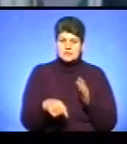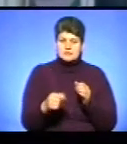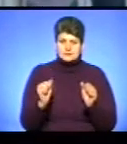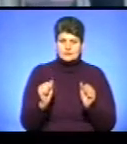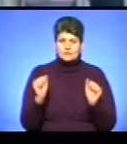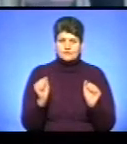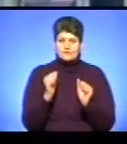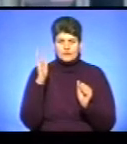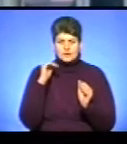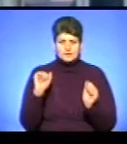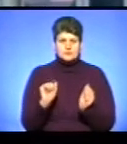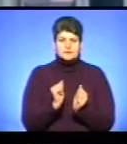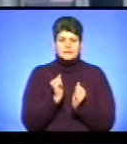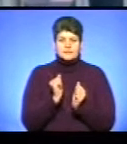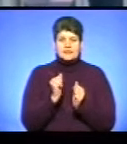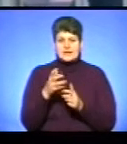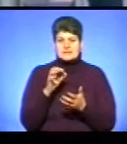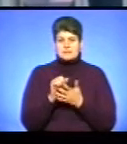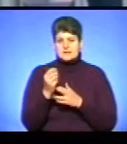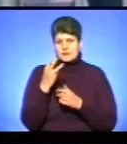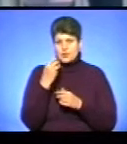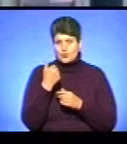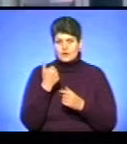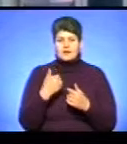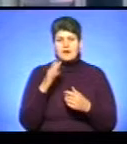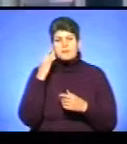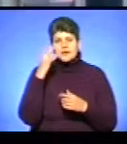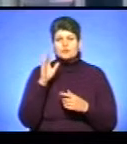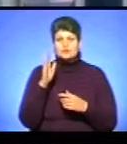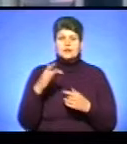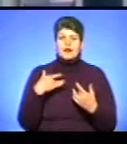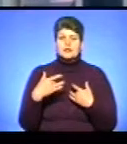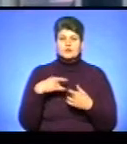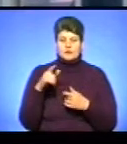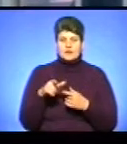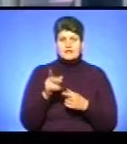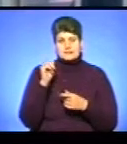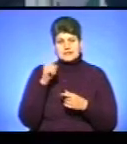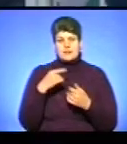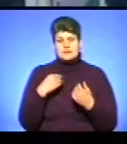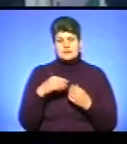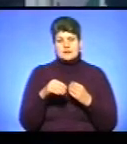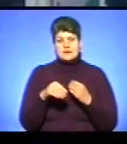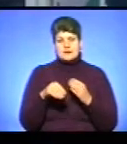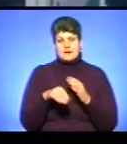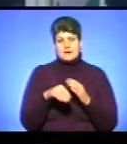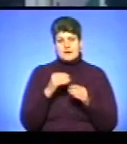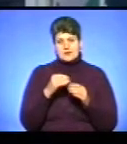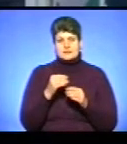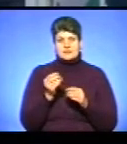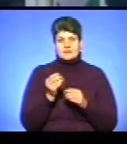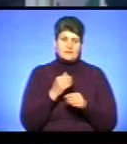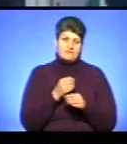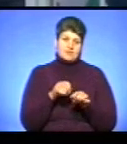акторством три роки і так, я мрію стати акторкою. Знала про ці кастинги, вирішила попробувати, хвилювалася, але